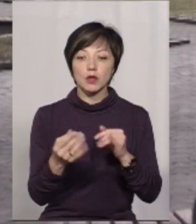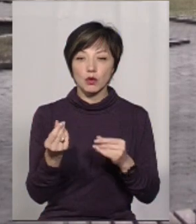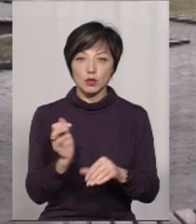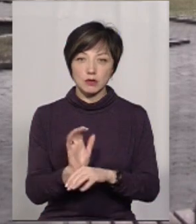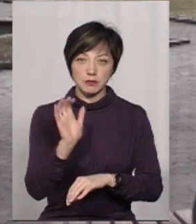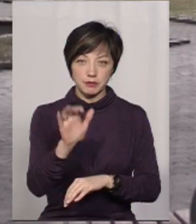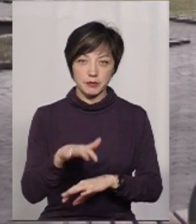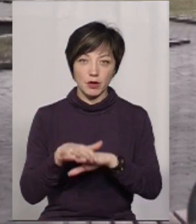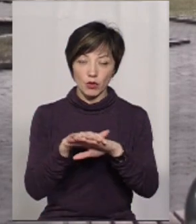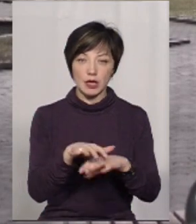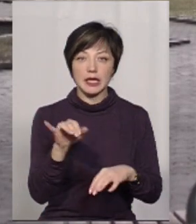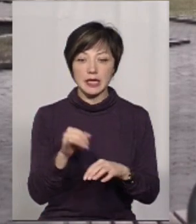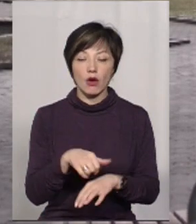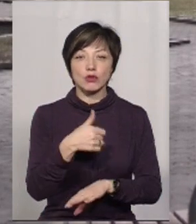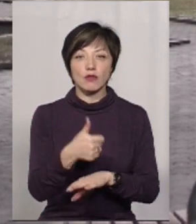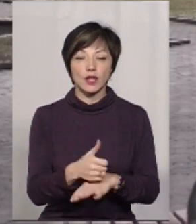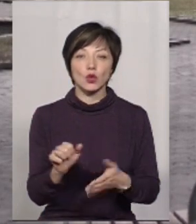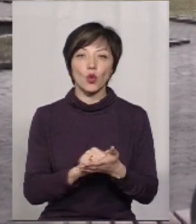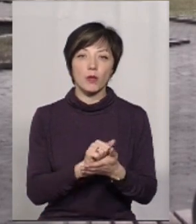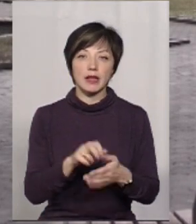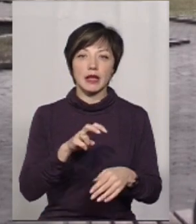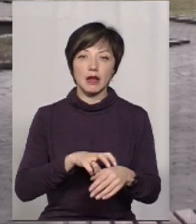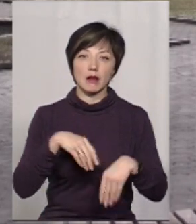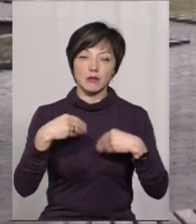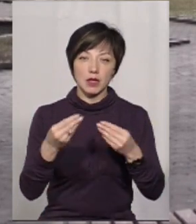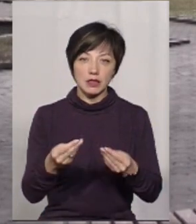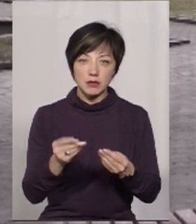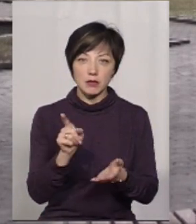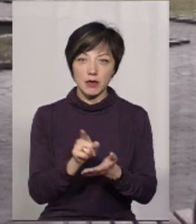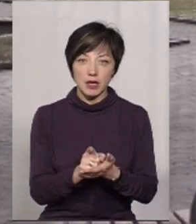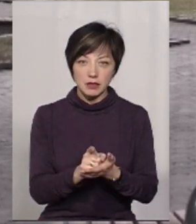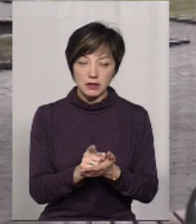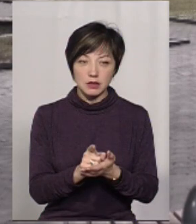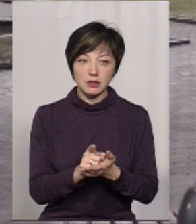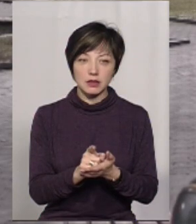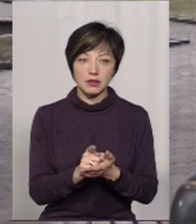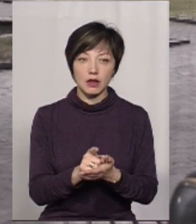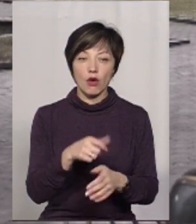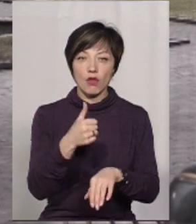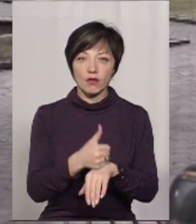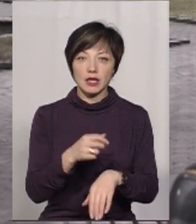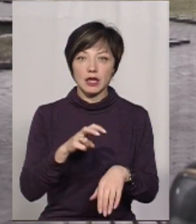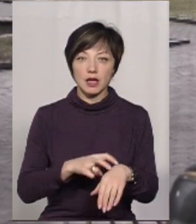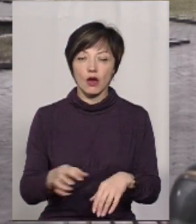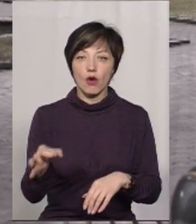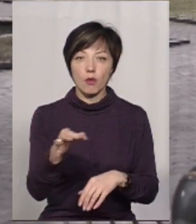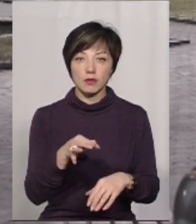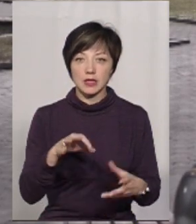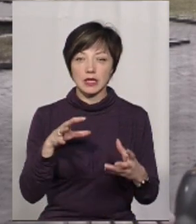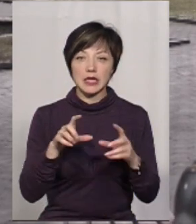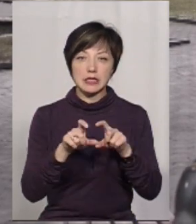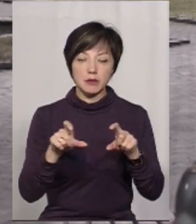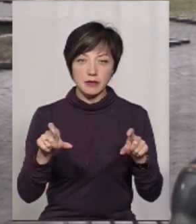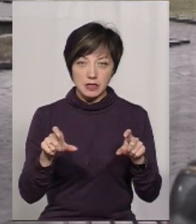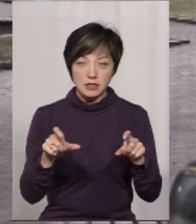ми маємо перераховувати. І саме основний документ лікар має дати, тобто безпередньо головний лікар обласного онкодеспенсера